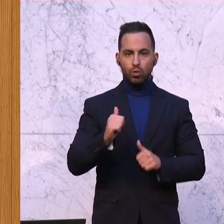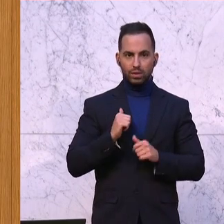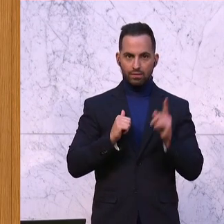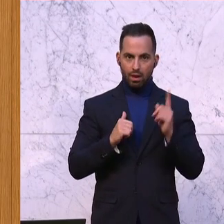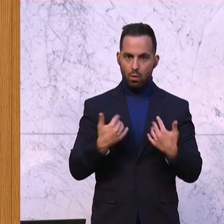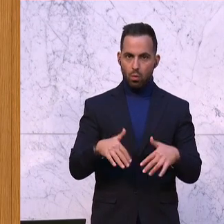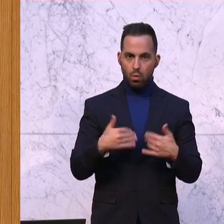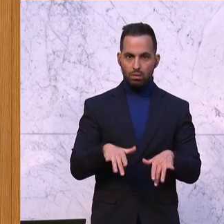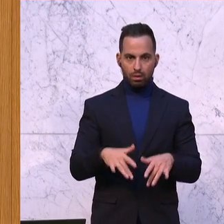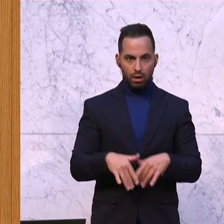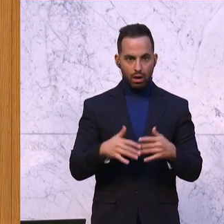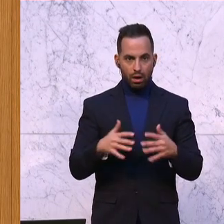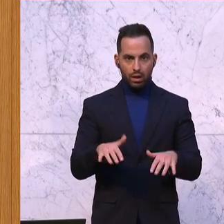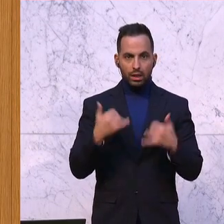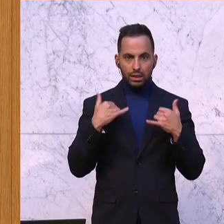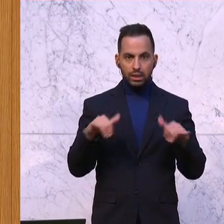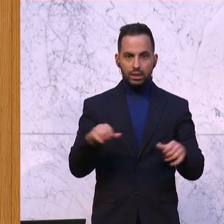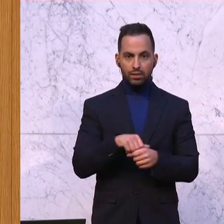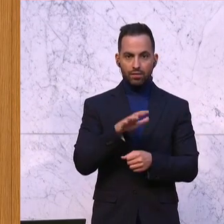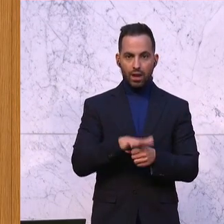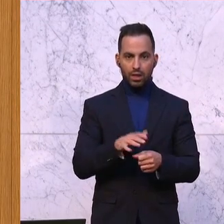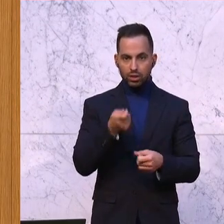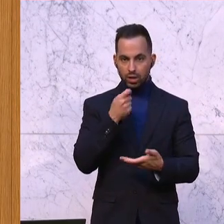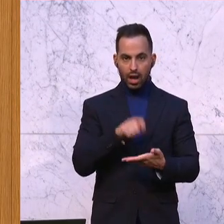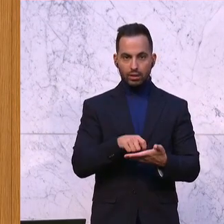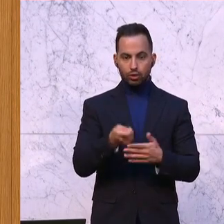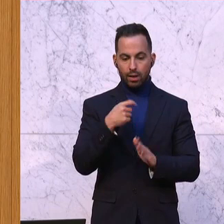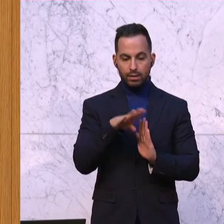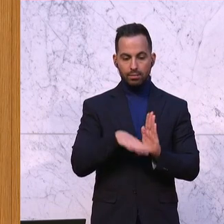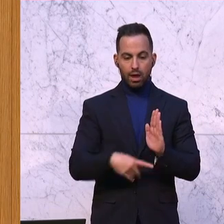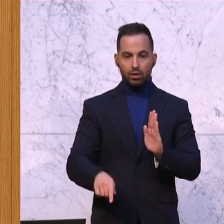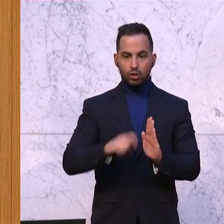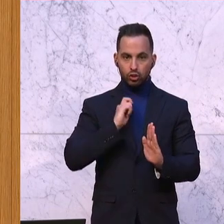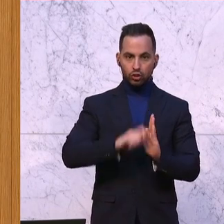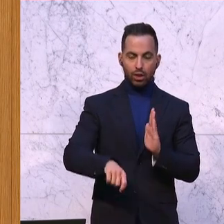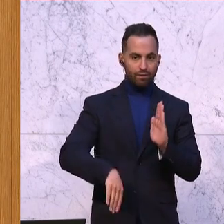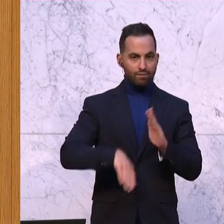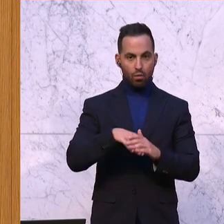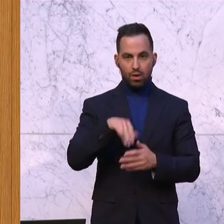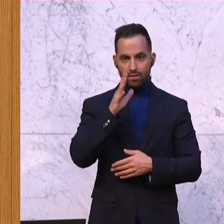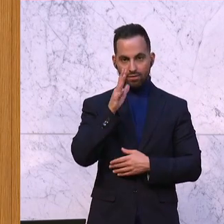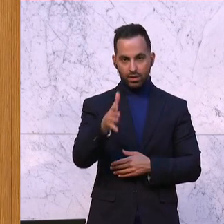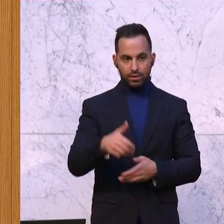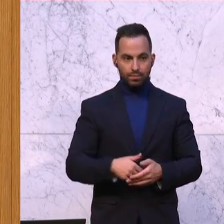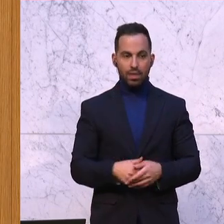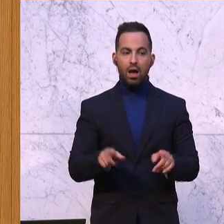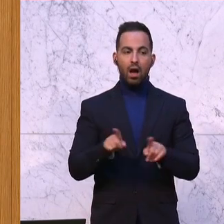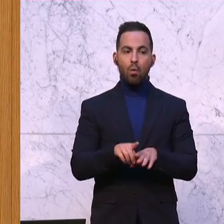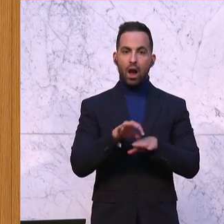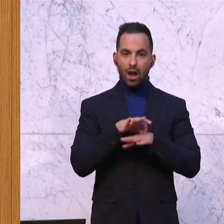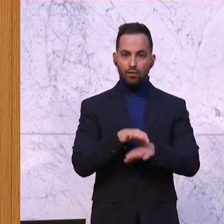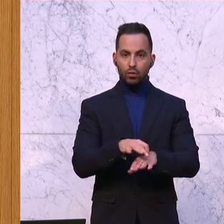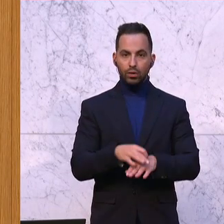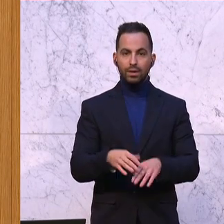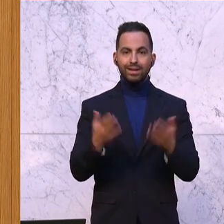der Fall ist, die Rindfleisch künftig gänzlich vom Speiseplan streichen werden. Und für die Einführung des